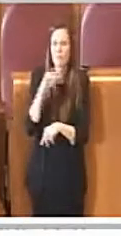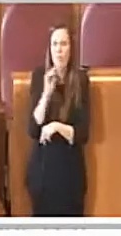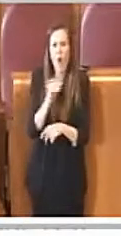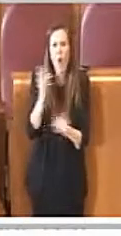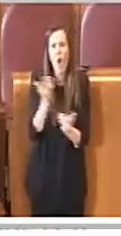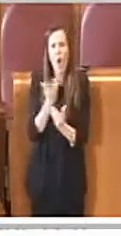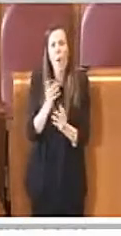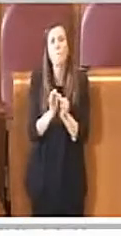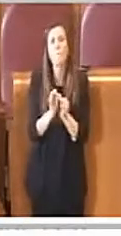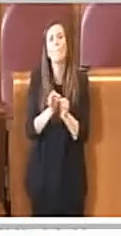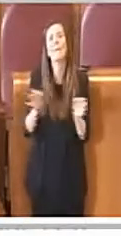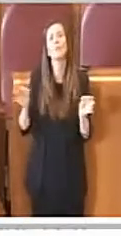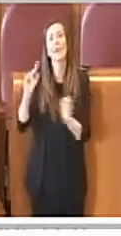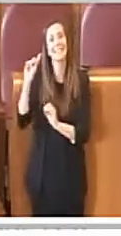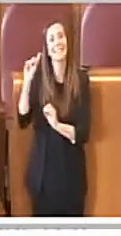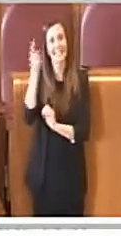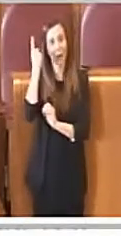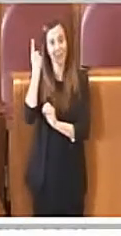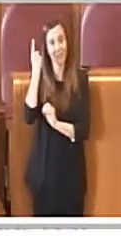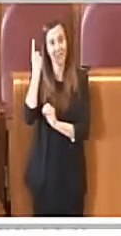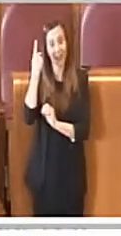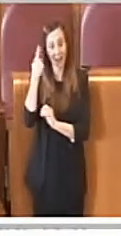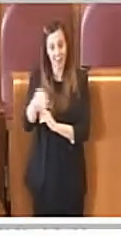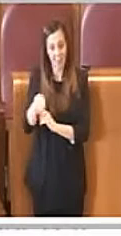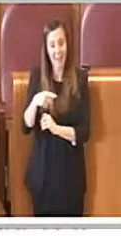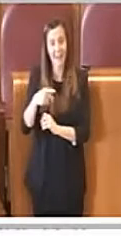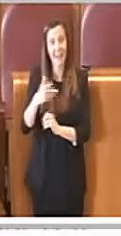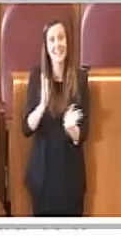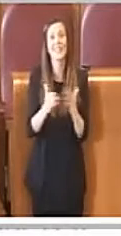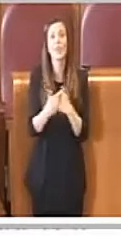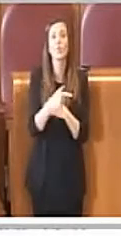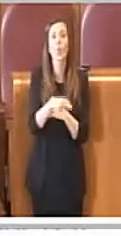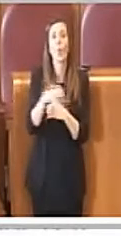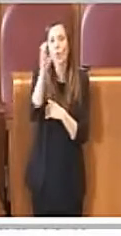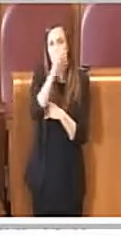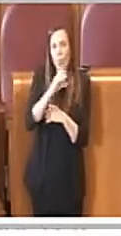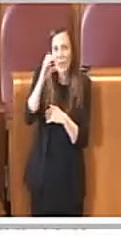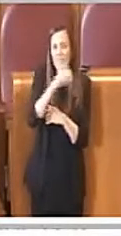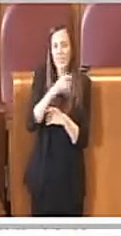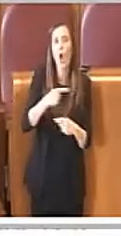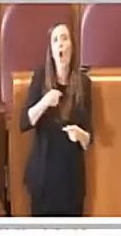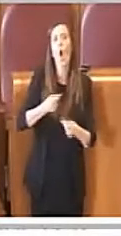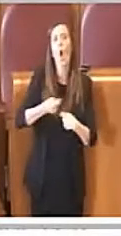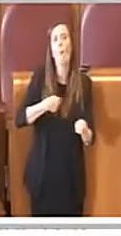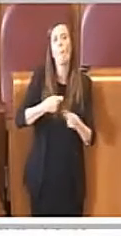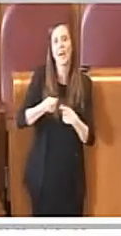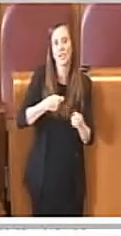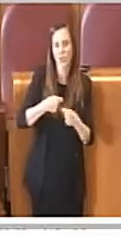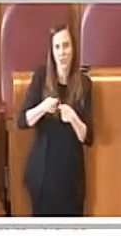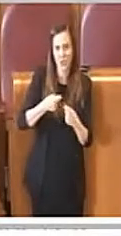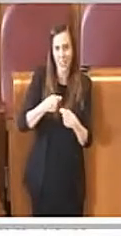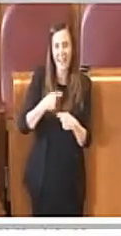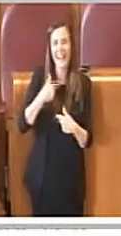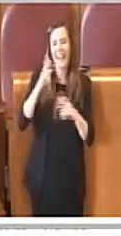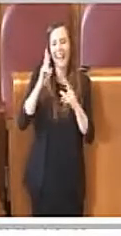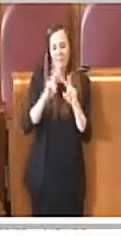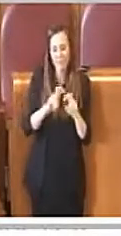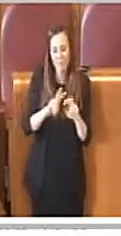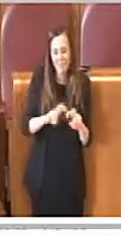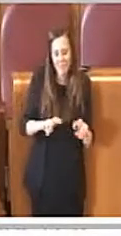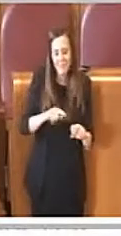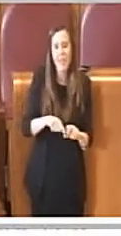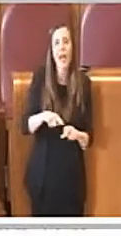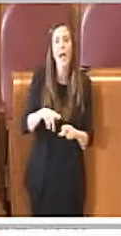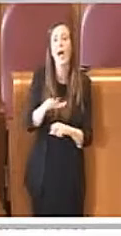misure straordinarie per il rilancio del settore commerciale e turistico. in particolare il riesame immediato dei piani di massima